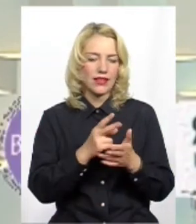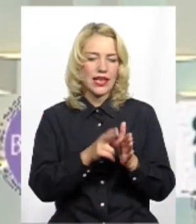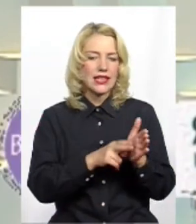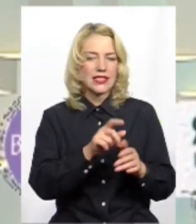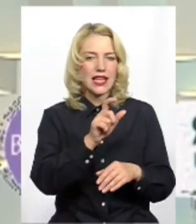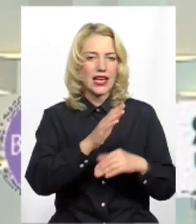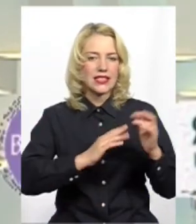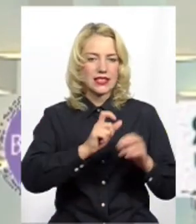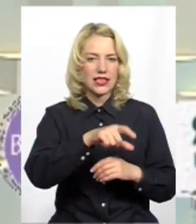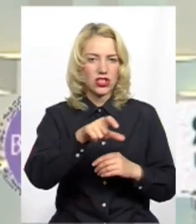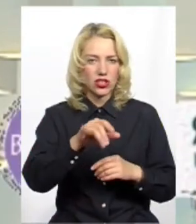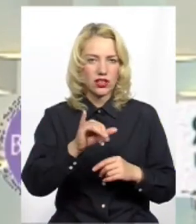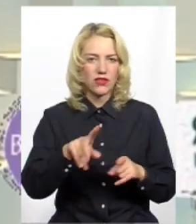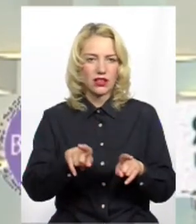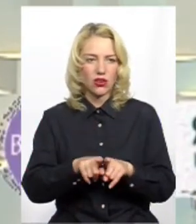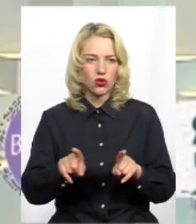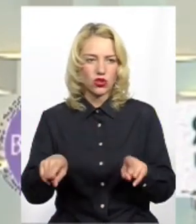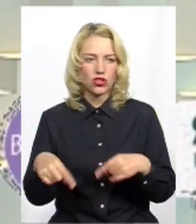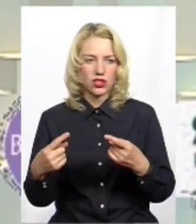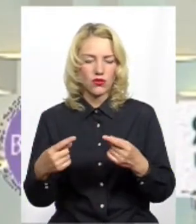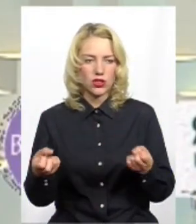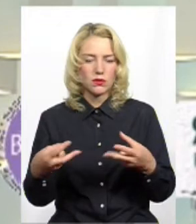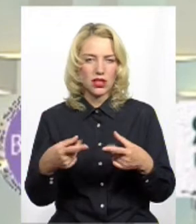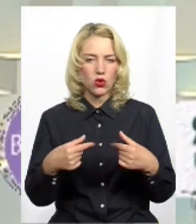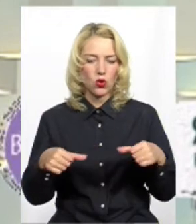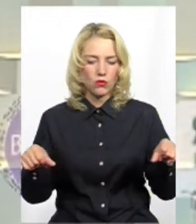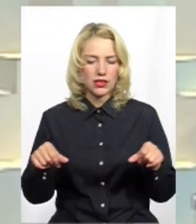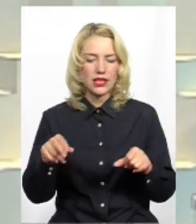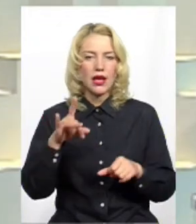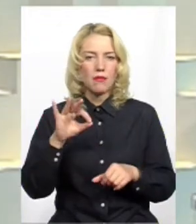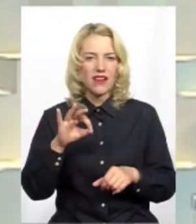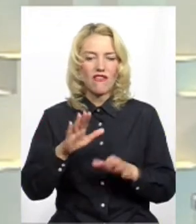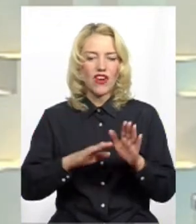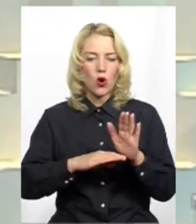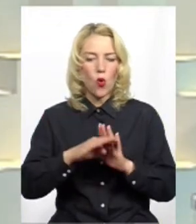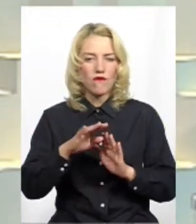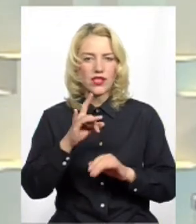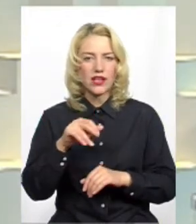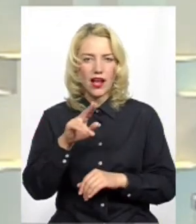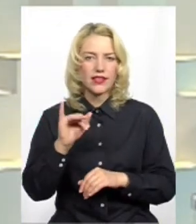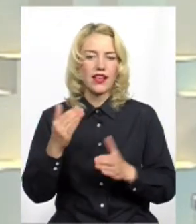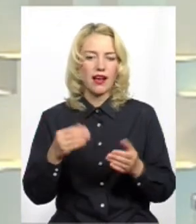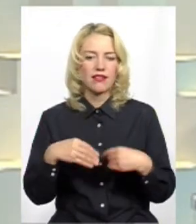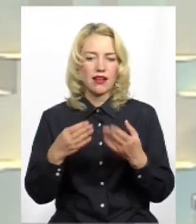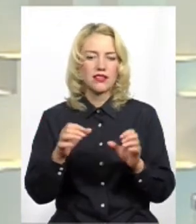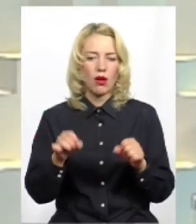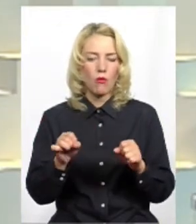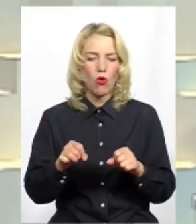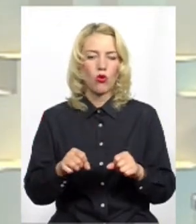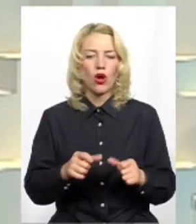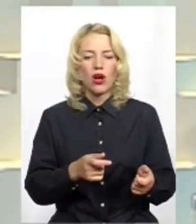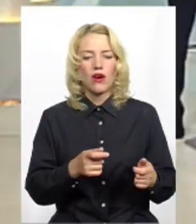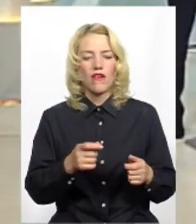а також створення спеціальної комісії при Верховній Раді, яка дасть змогу вивчити перевезення